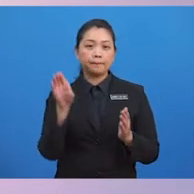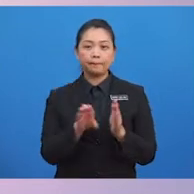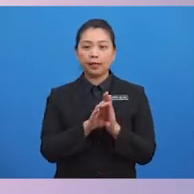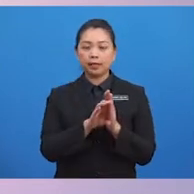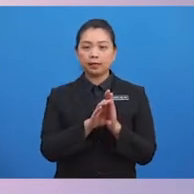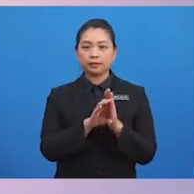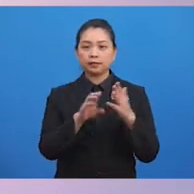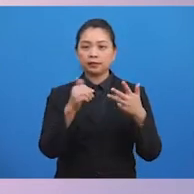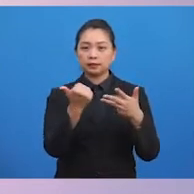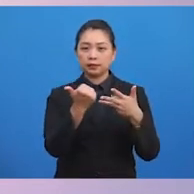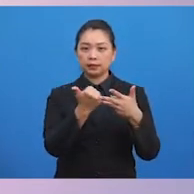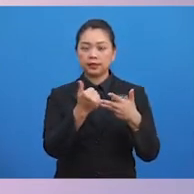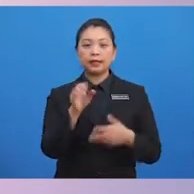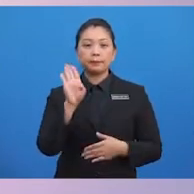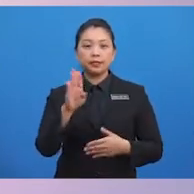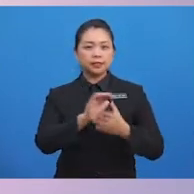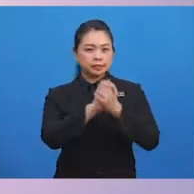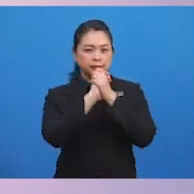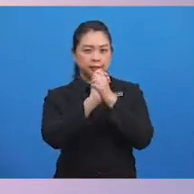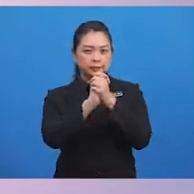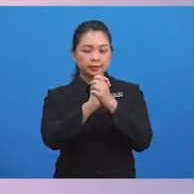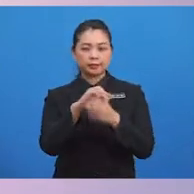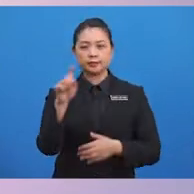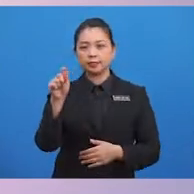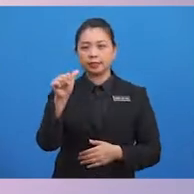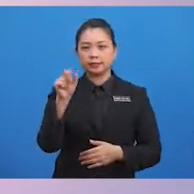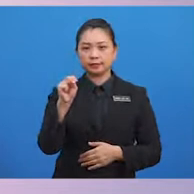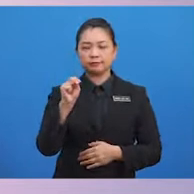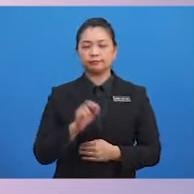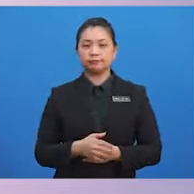adalah... B. Tahniah, Tan.